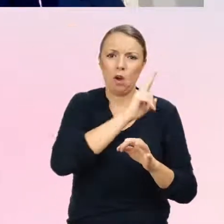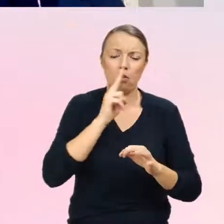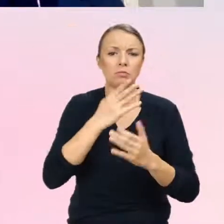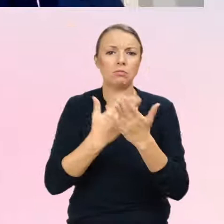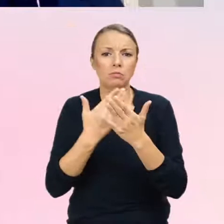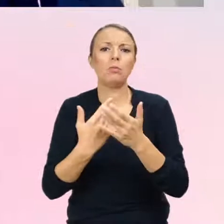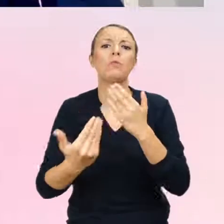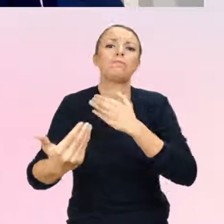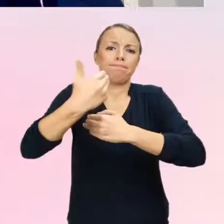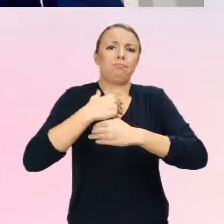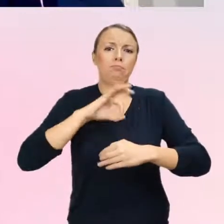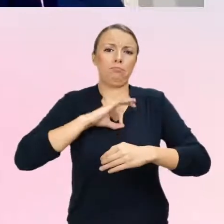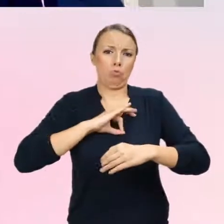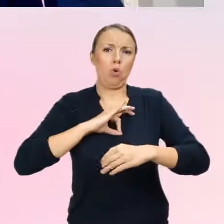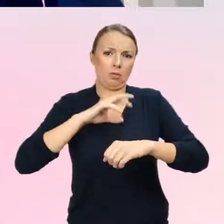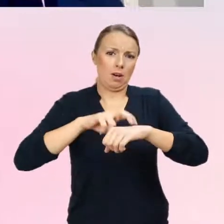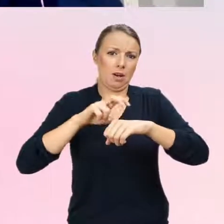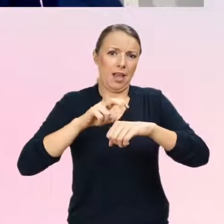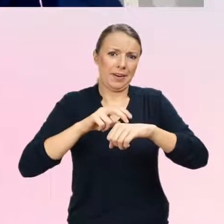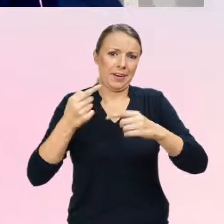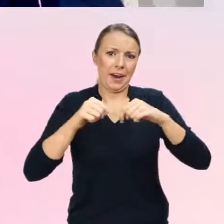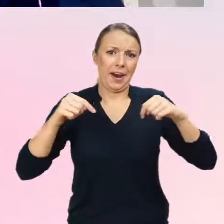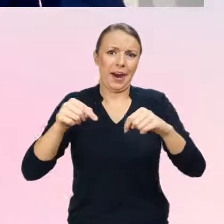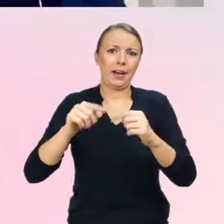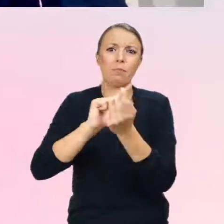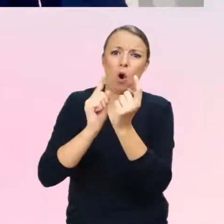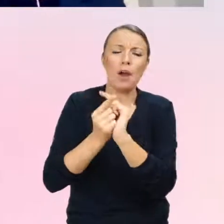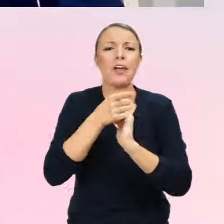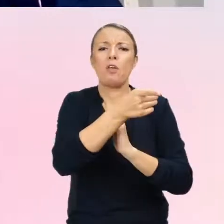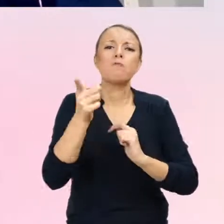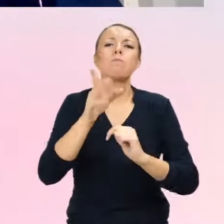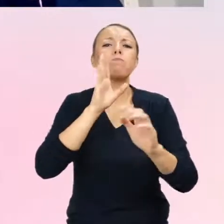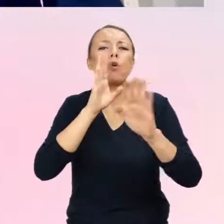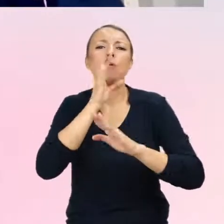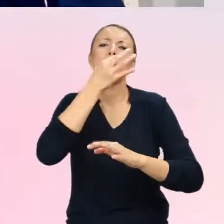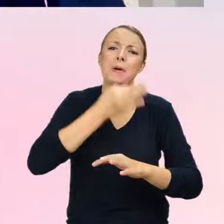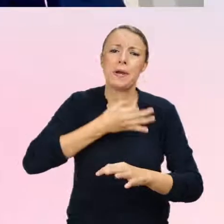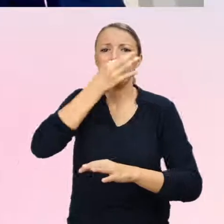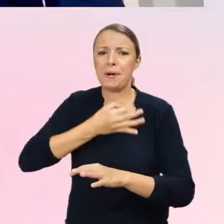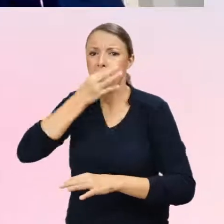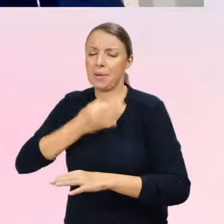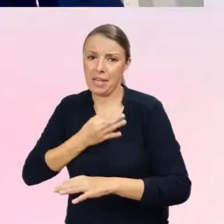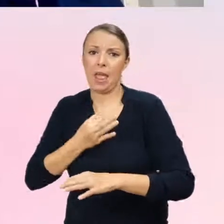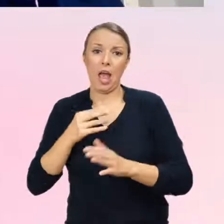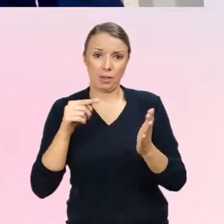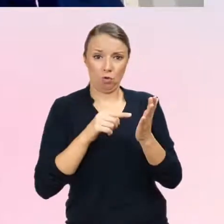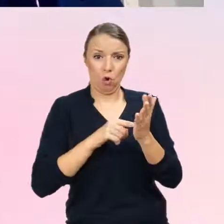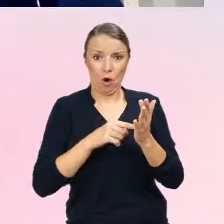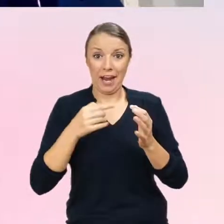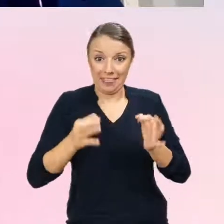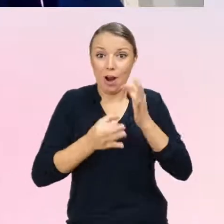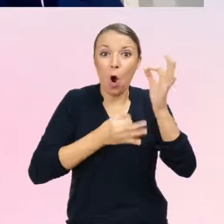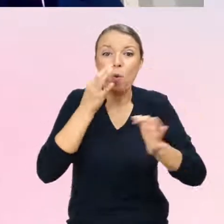podobne właśnie to, o czym mówię właśnie w tym momencie. To jest jedno z bardzo częstych pytań i dlatego tutaj się chwilę